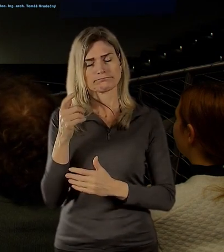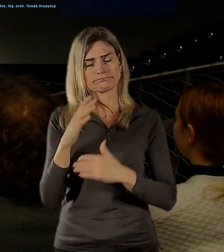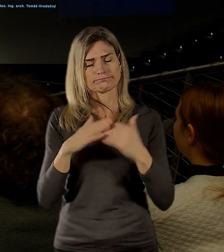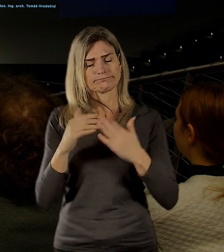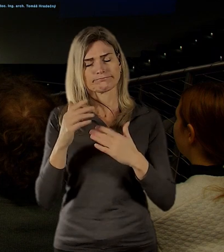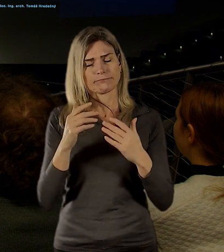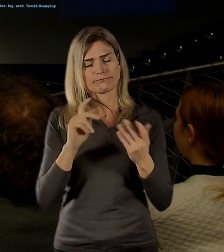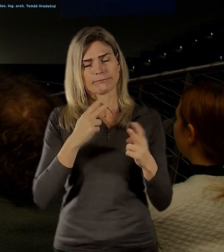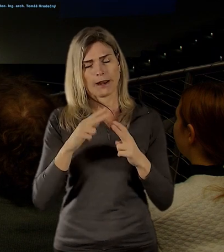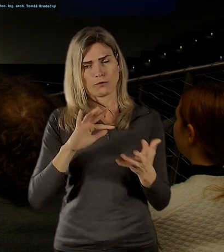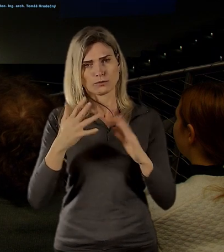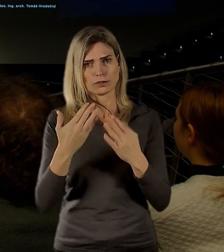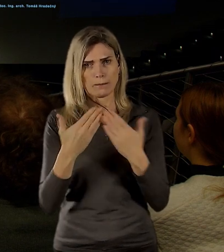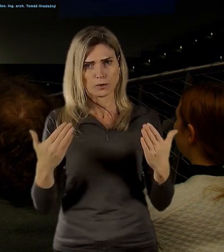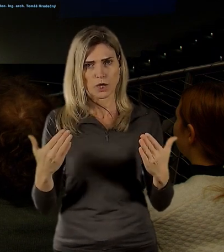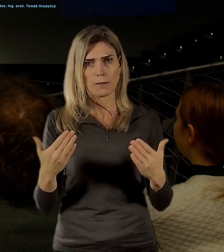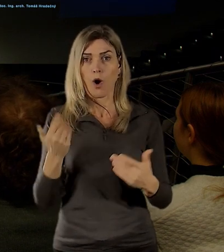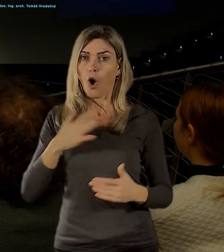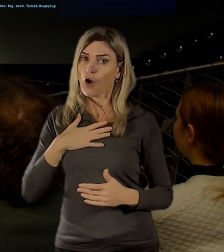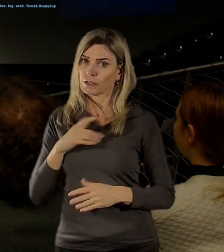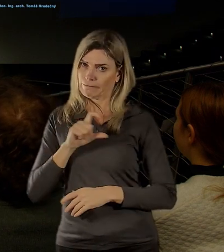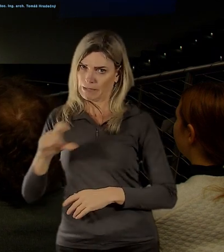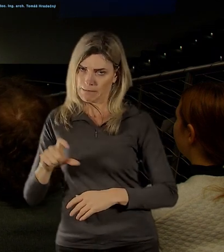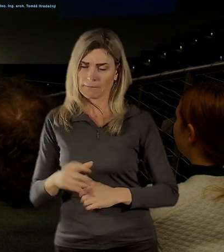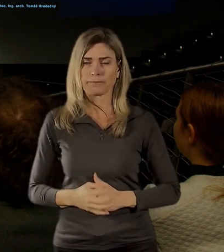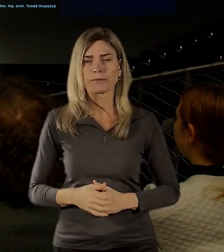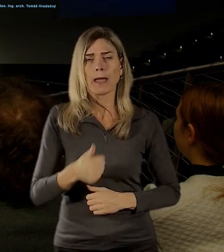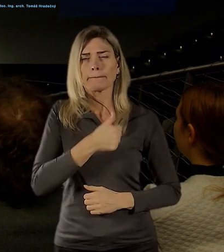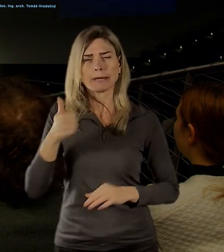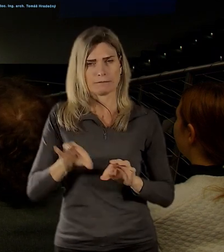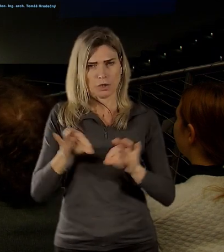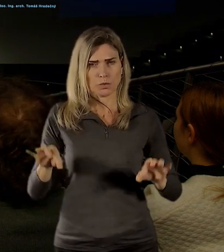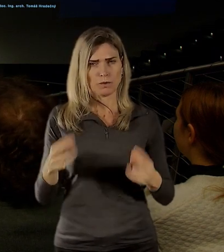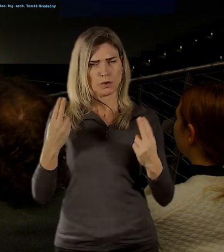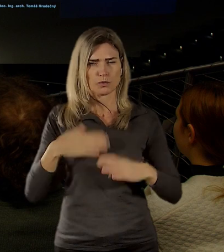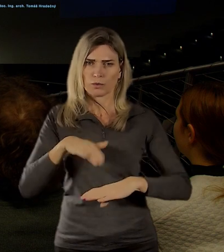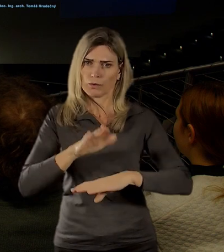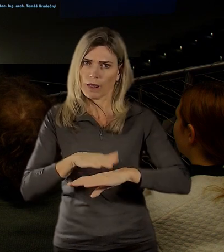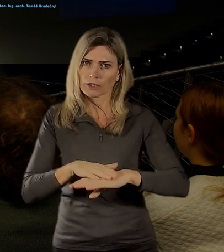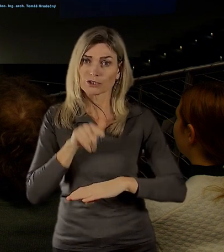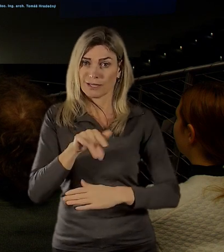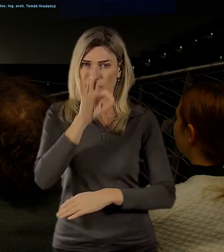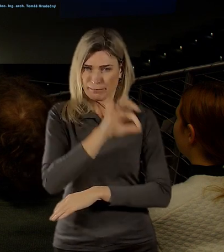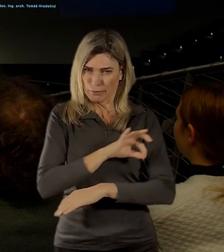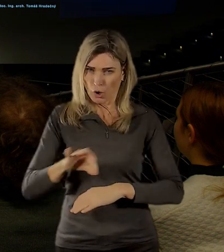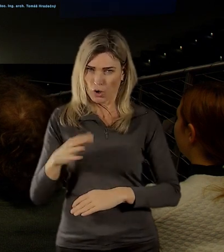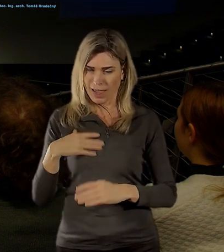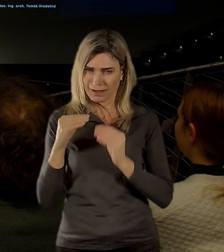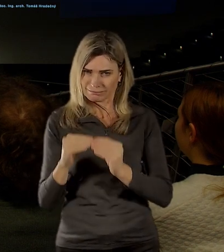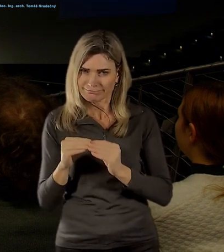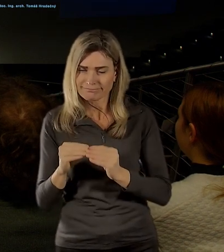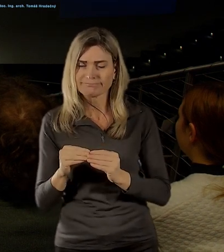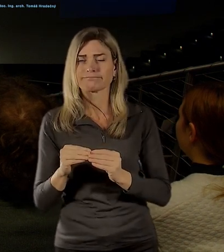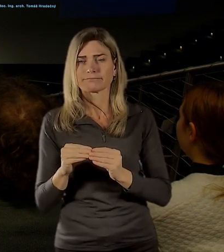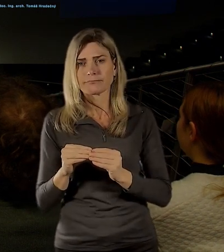Dopředu bych chtěl pouze podotknout, že k tomu projektu jsme přišli,